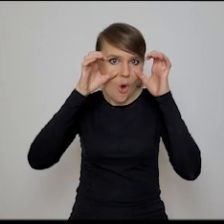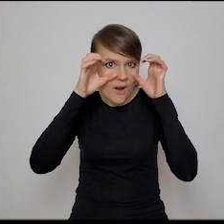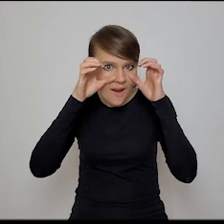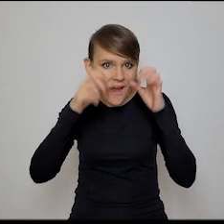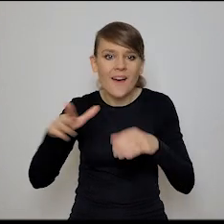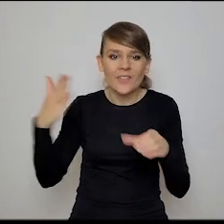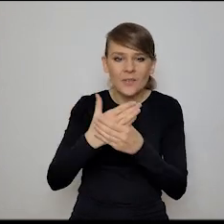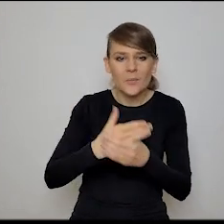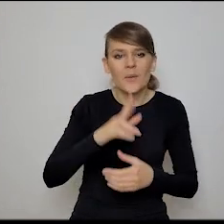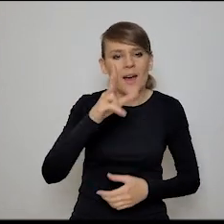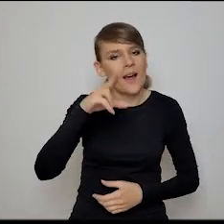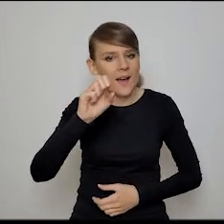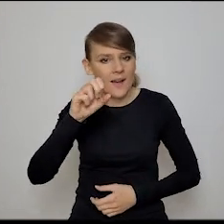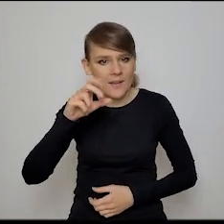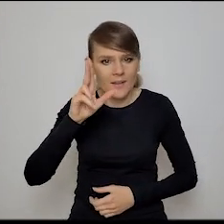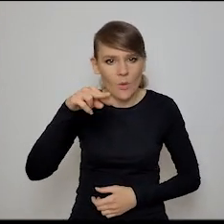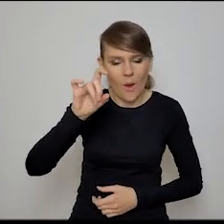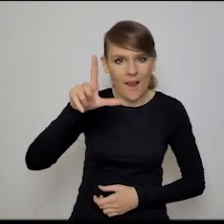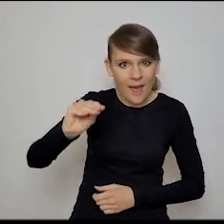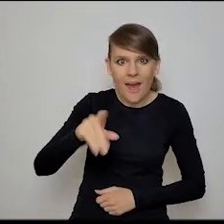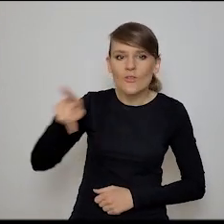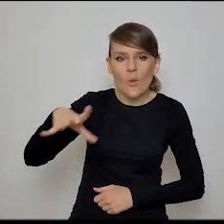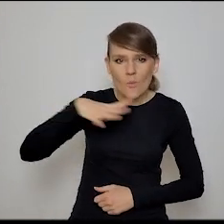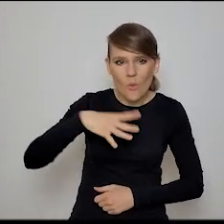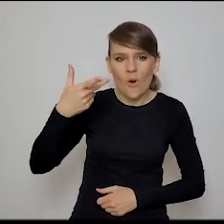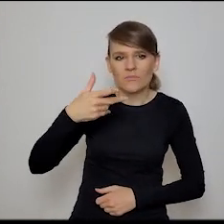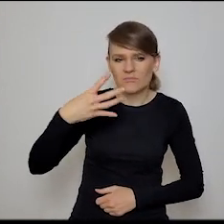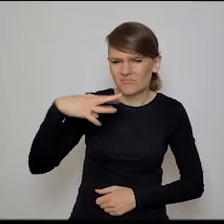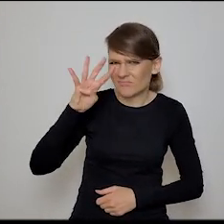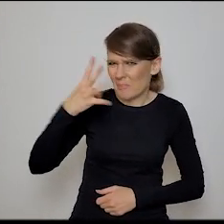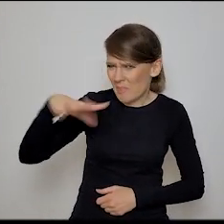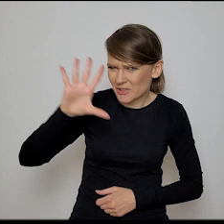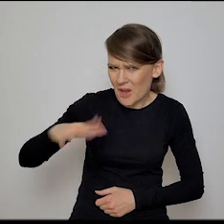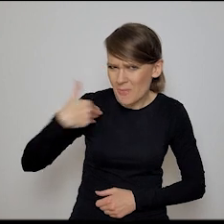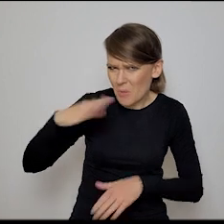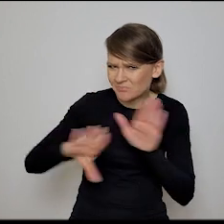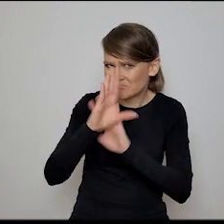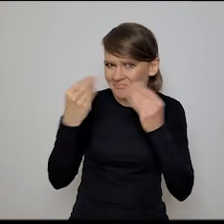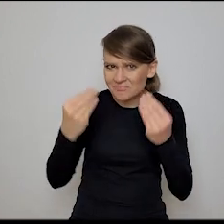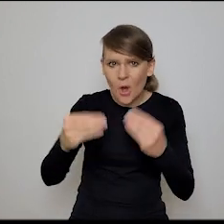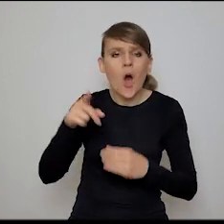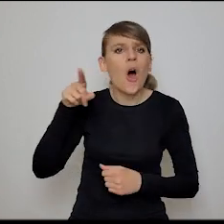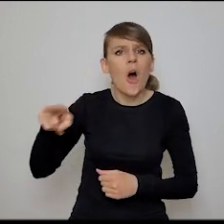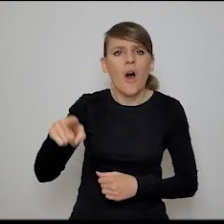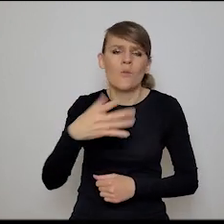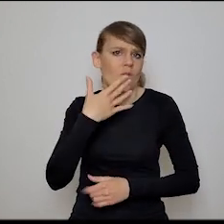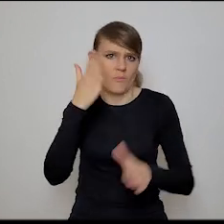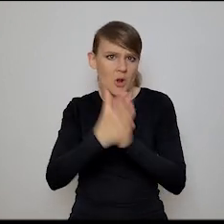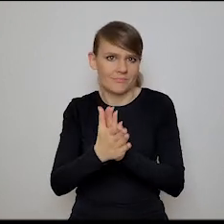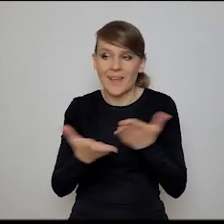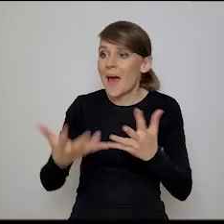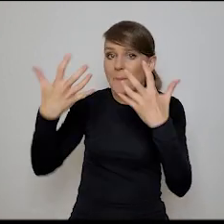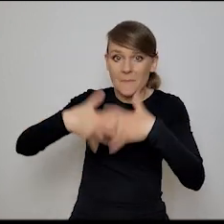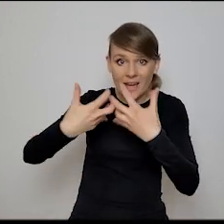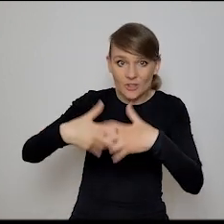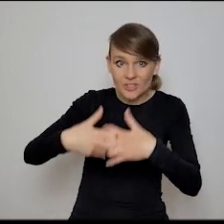Kagel, tak? I to jest jakoś świetne wystąpienie sprzed już czterech lat, przepraszam, nawet pięciu lat, gdzie ostawia taką prostą tezę. Maszyny są